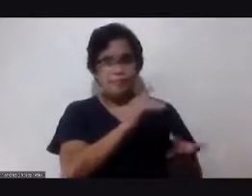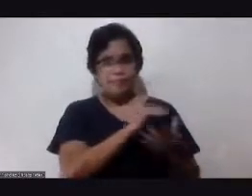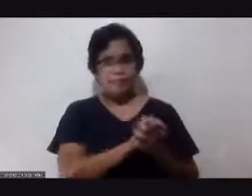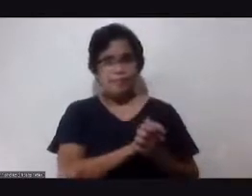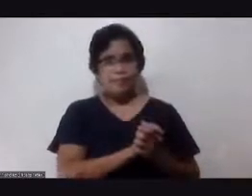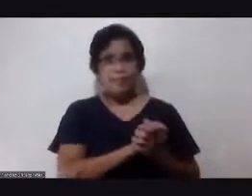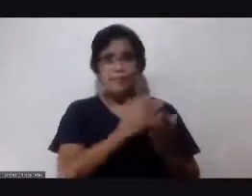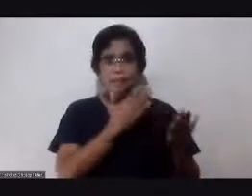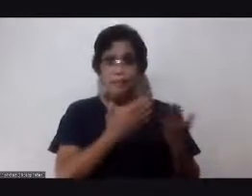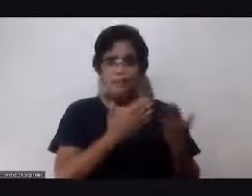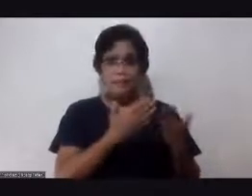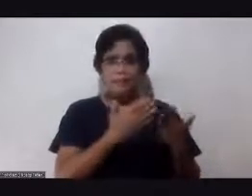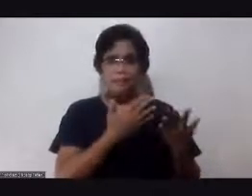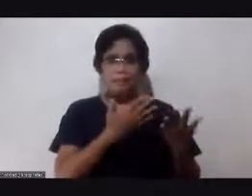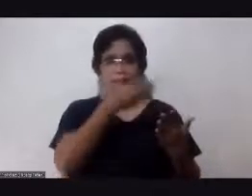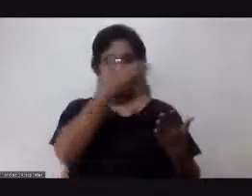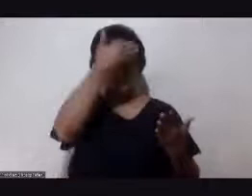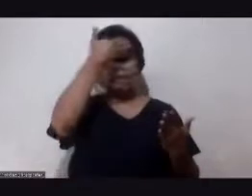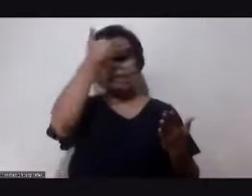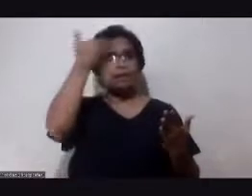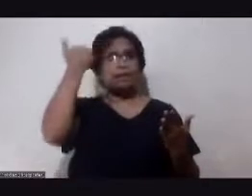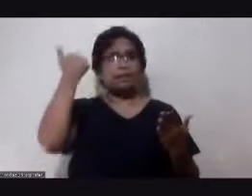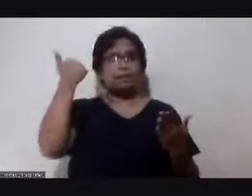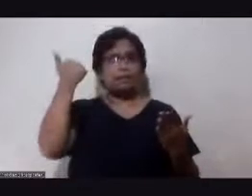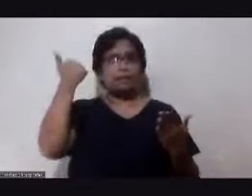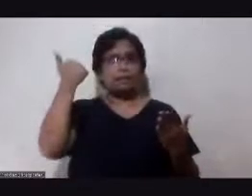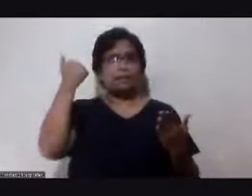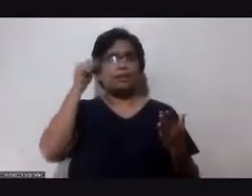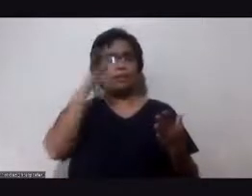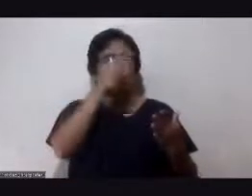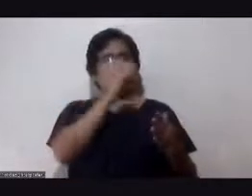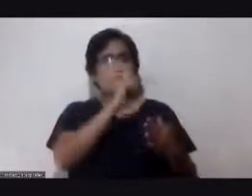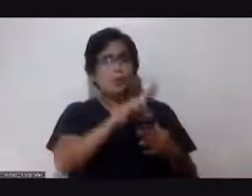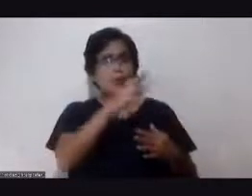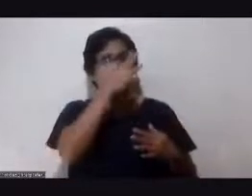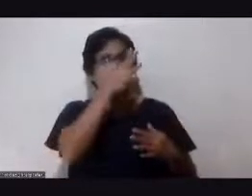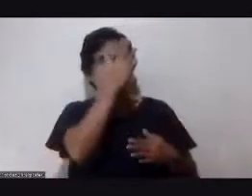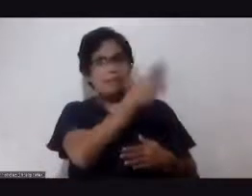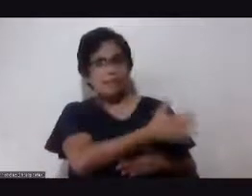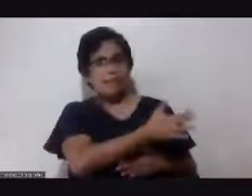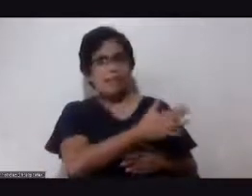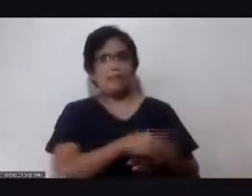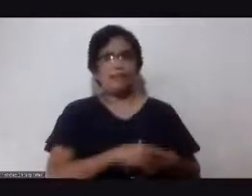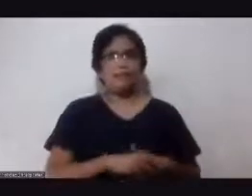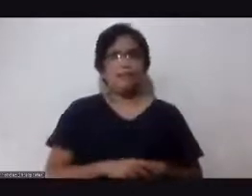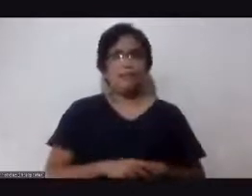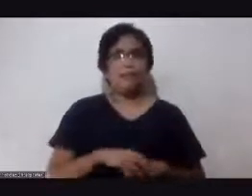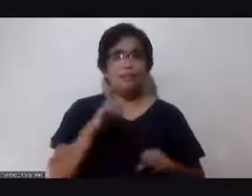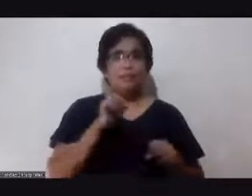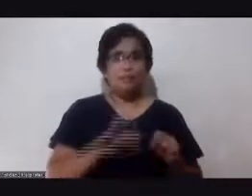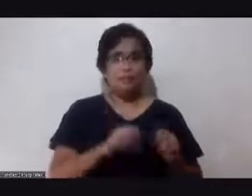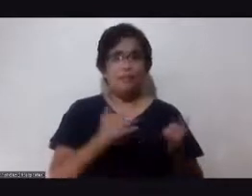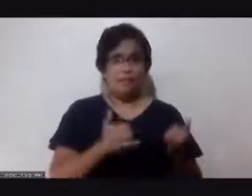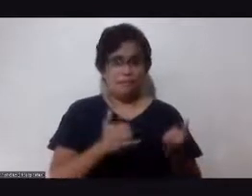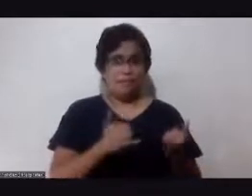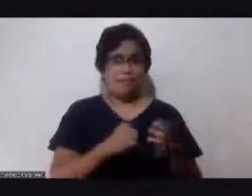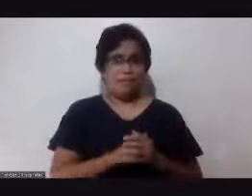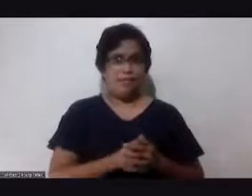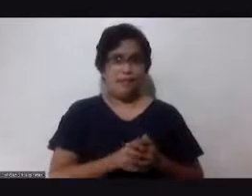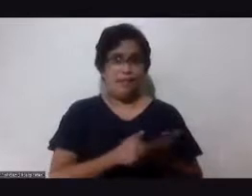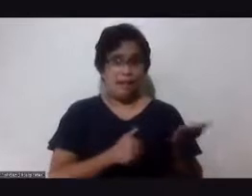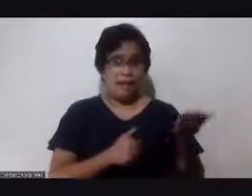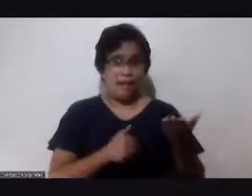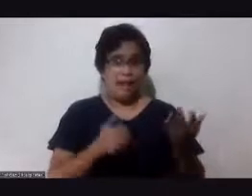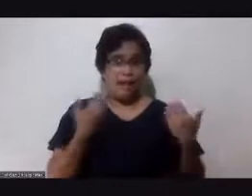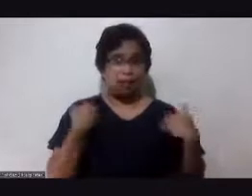bagang nakalimutan o napawalang bahala ng ating mga kapanalig. Kaya ngayon ay... Ito ngayon, nagkakaroon ng mga